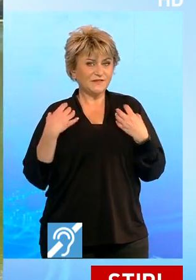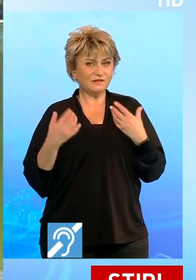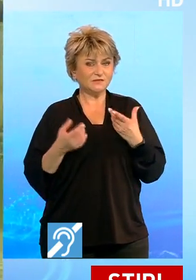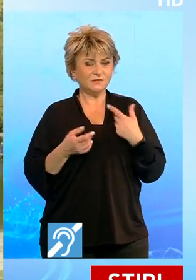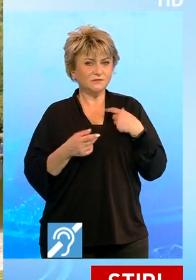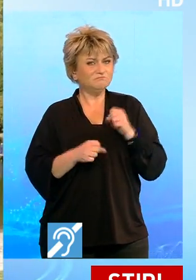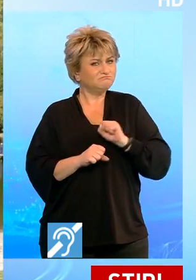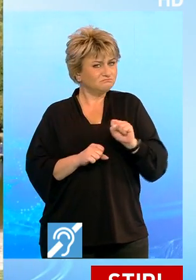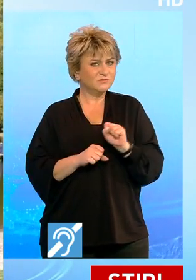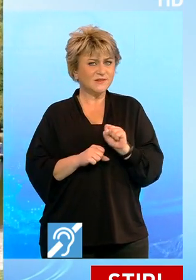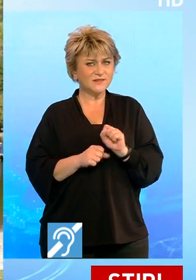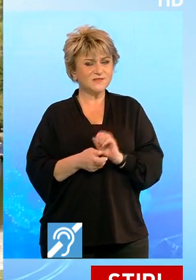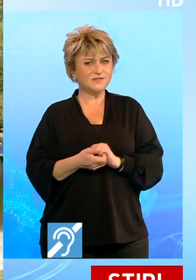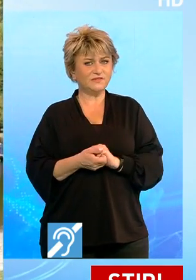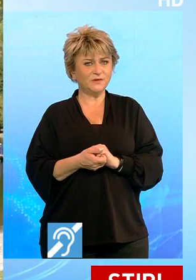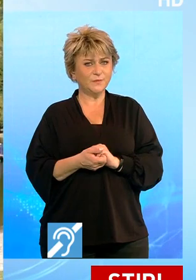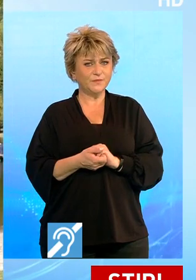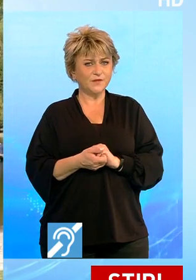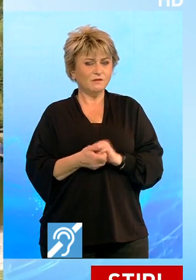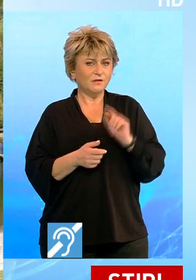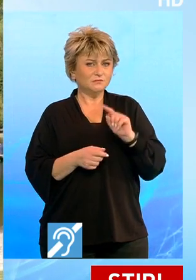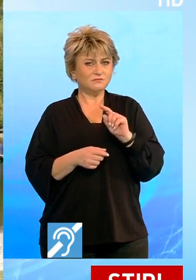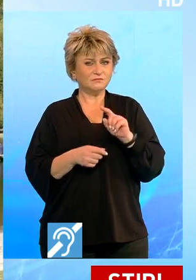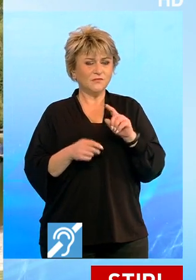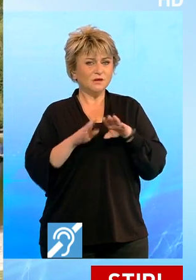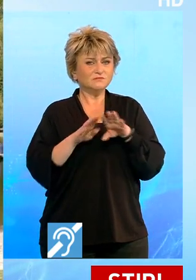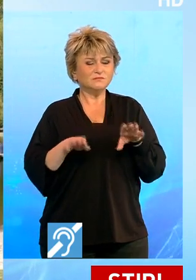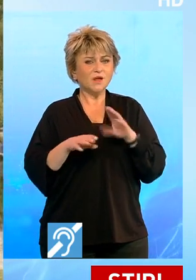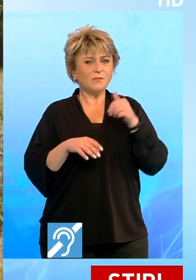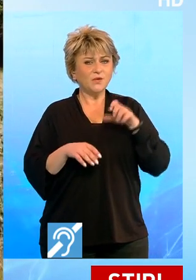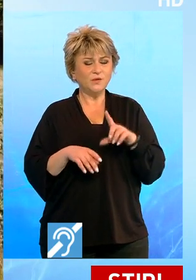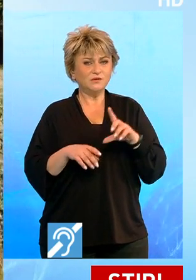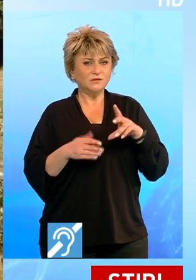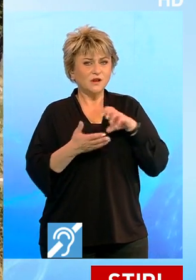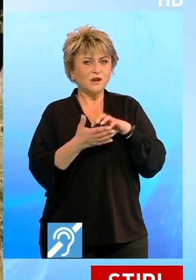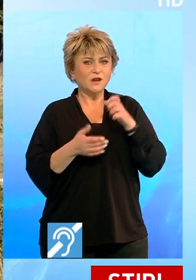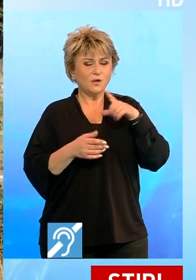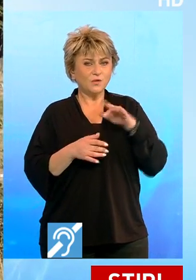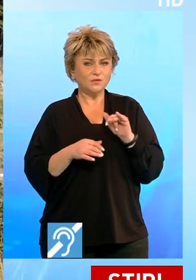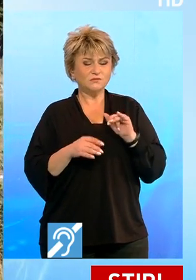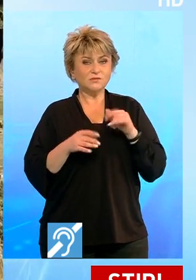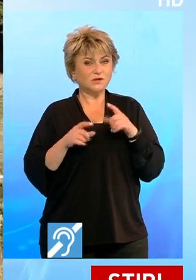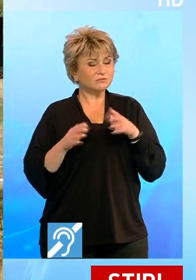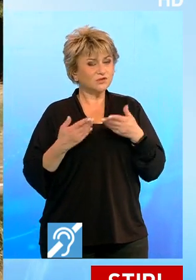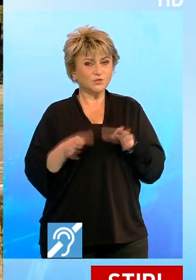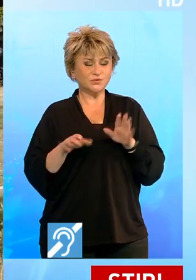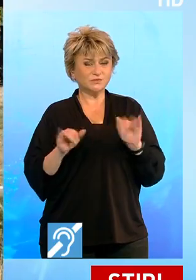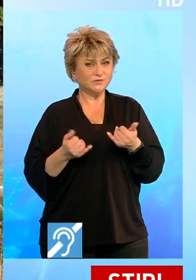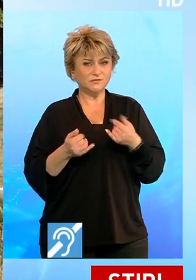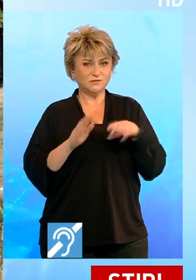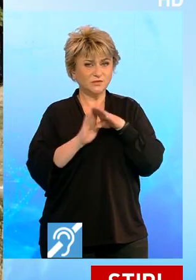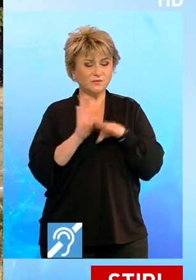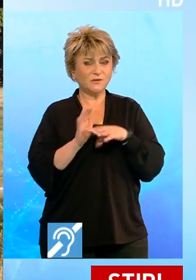activitatea intensivă a omului pe malul lacului a început să cauzeze probleme. Până de curând, în apa